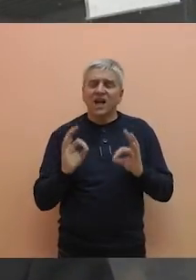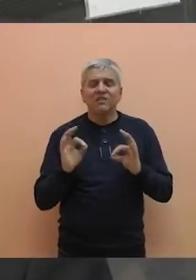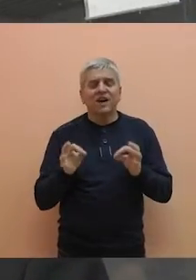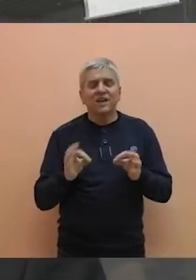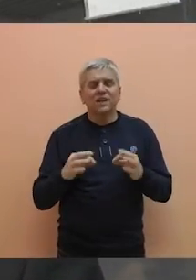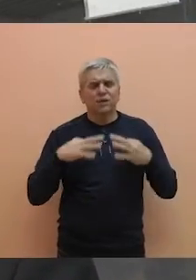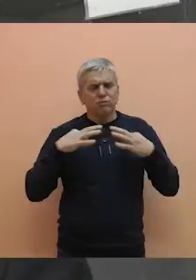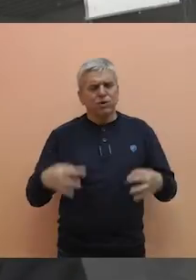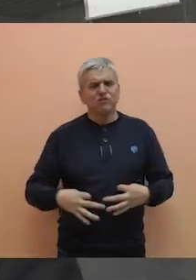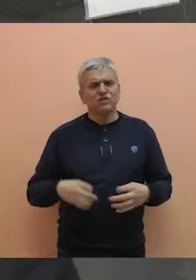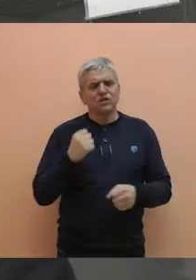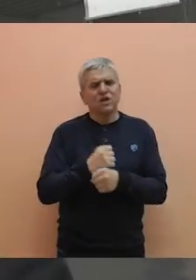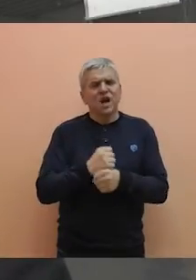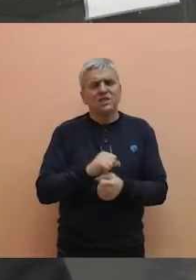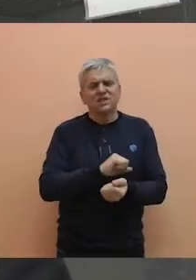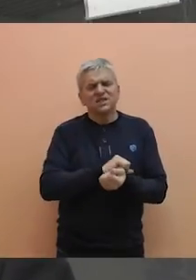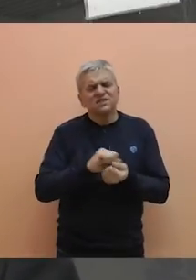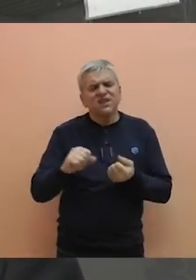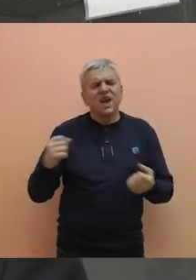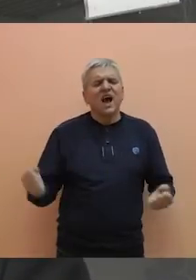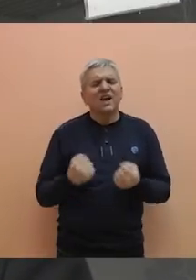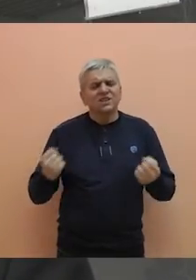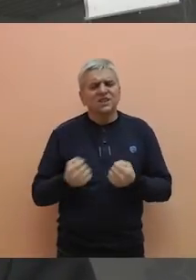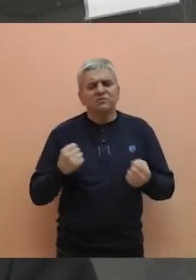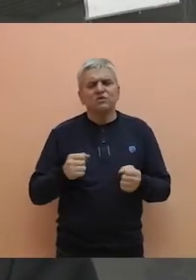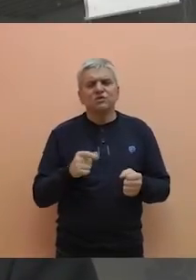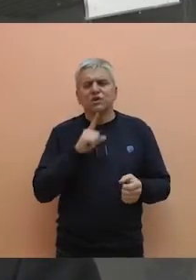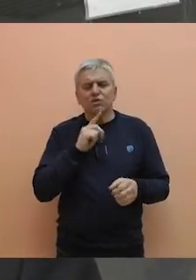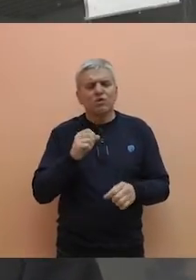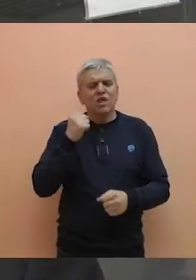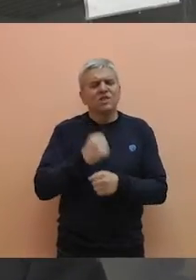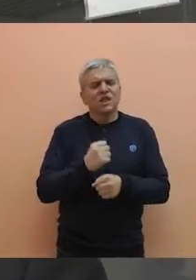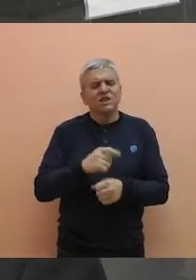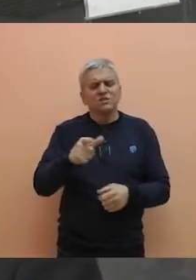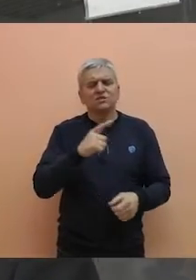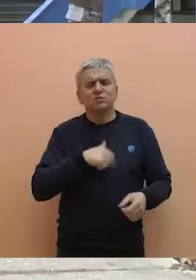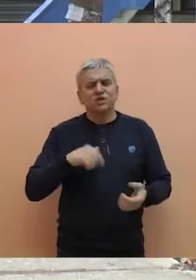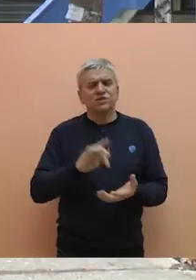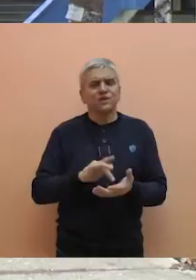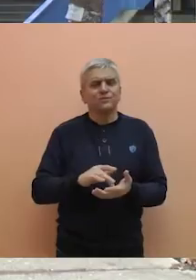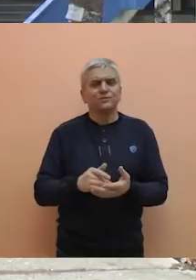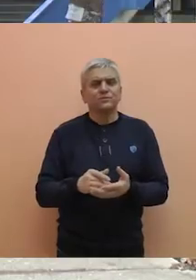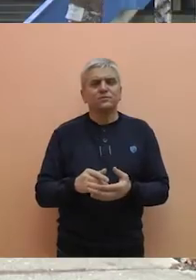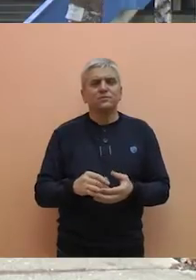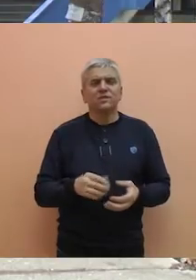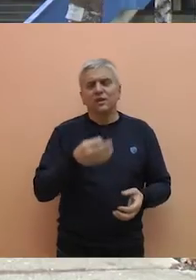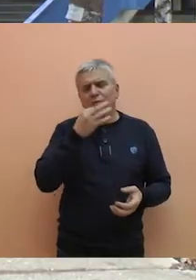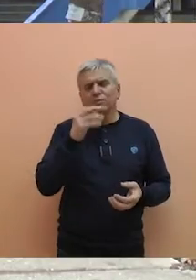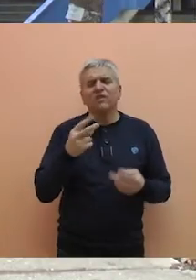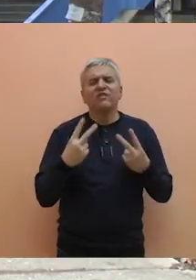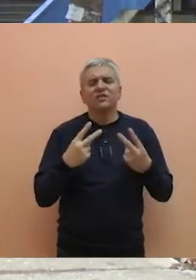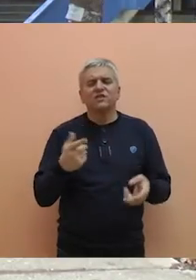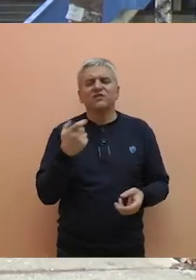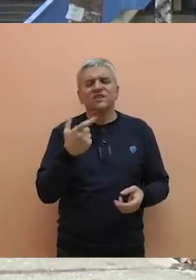kvalitetnom, visokom, profesionalnom nivou se obavljaju sve aktivnosti u nadležnosti Policijske stanice. Vrednost računarske opreme je oko